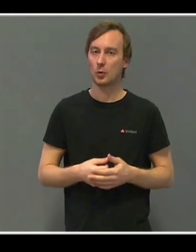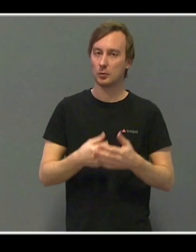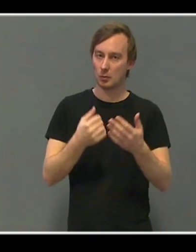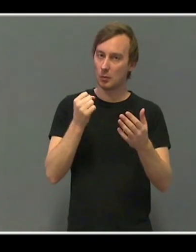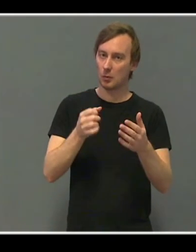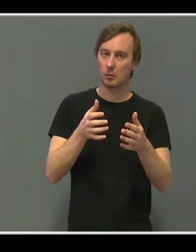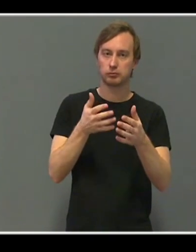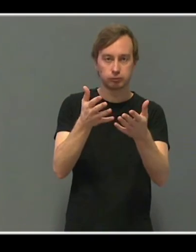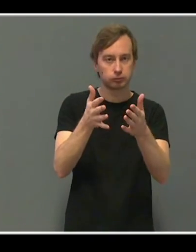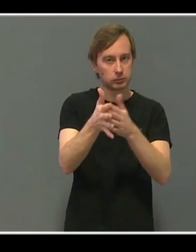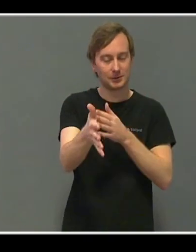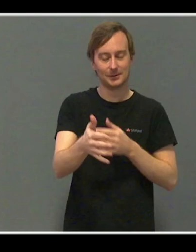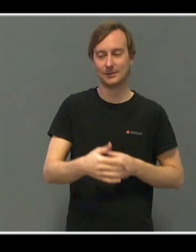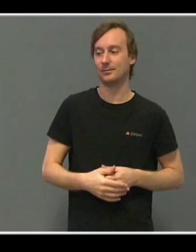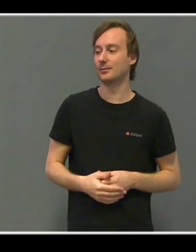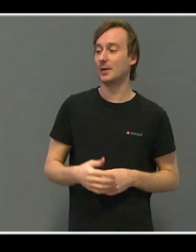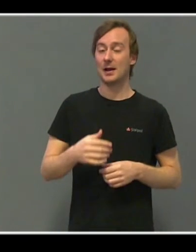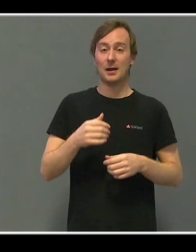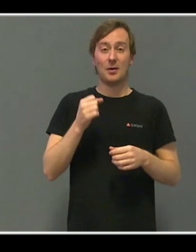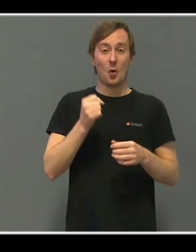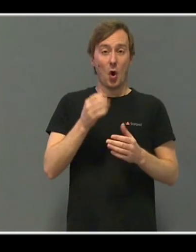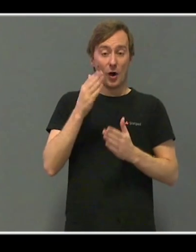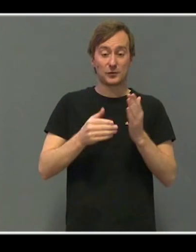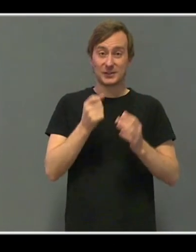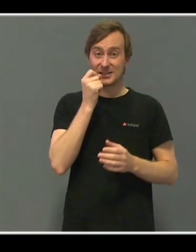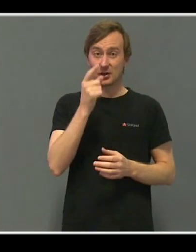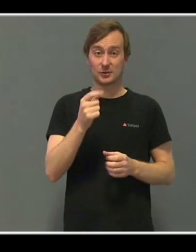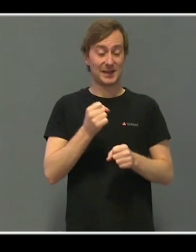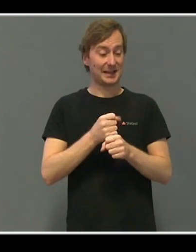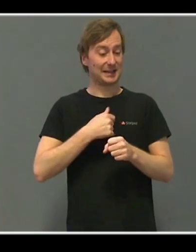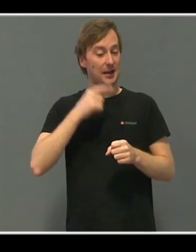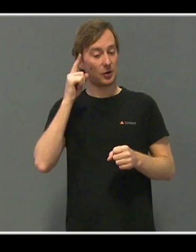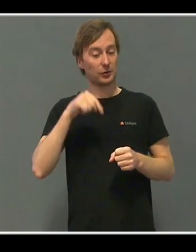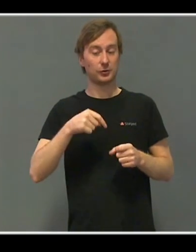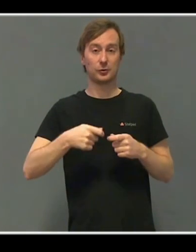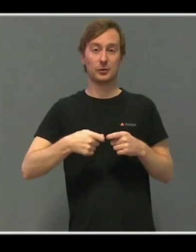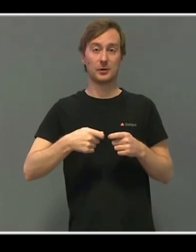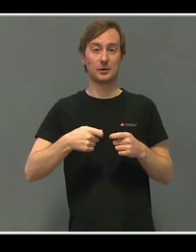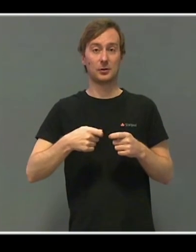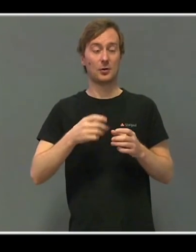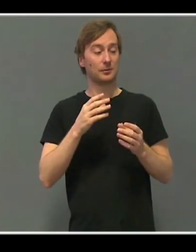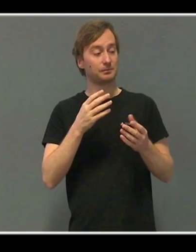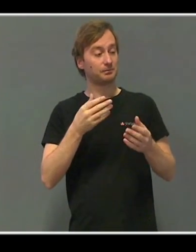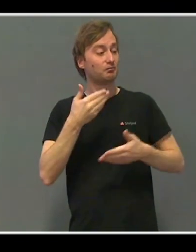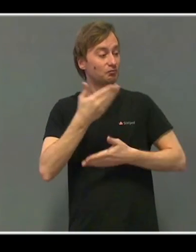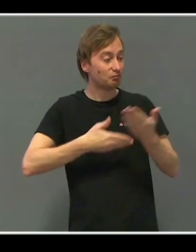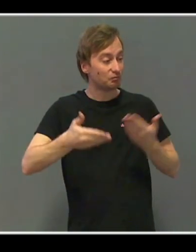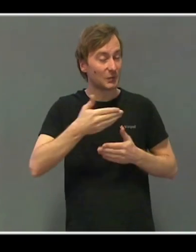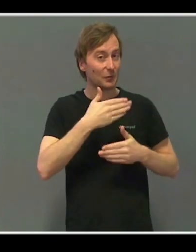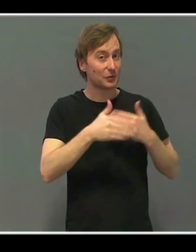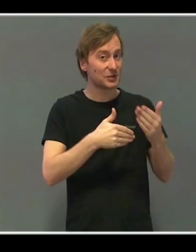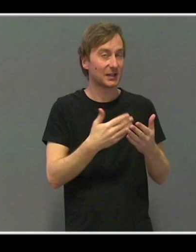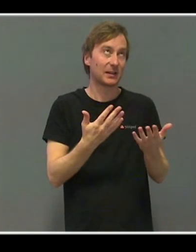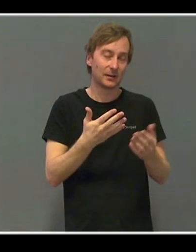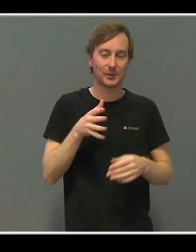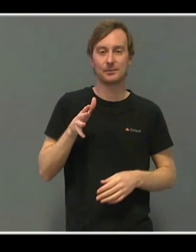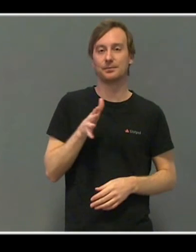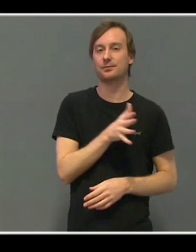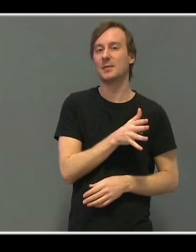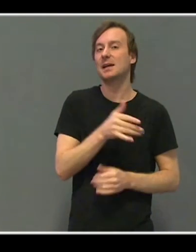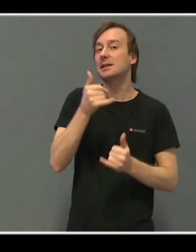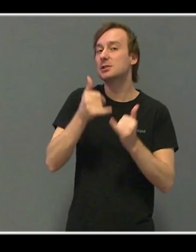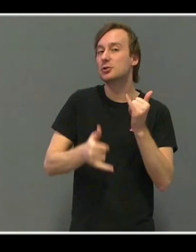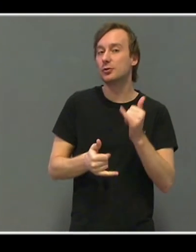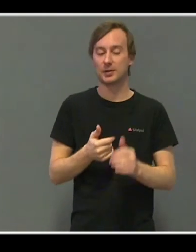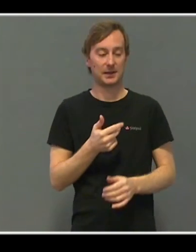runde av. Jeg kjente at dette kunne jeg sitte i og prate veldig mye lenger. Men helt sånn avslutningsvis, så tenkte jeg at dere skulle få